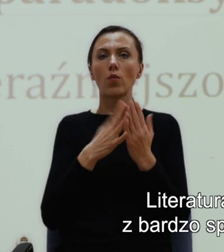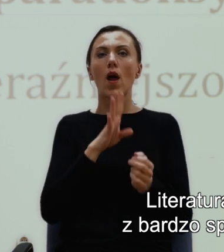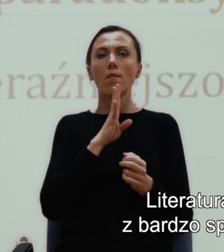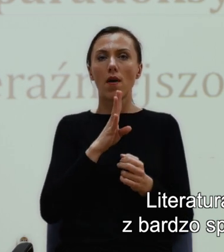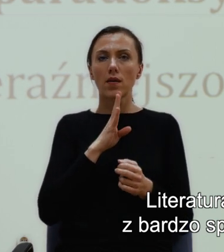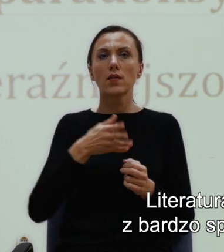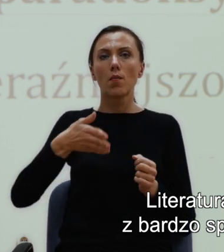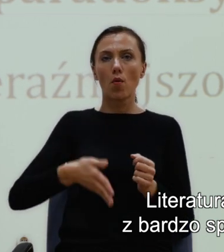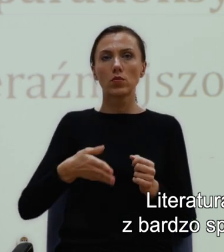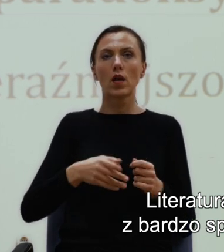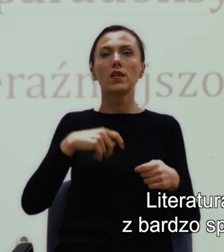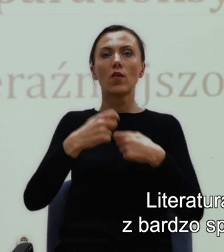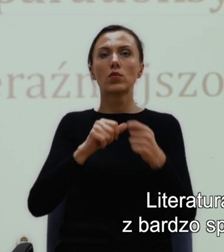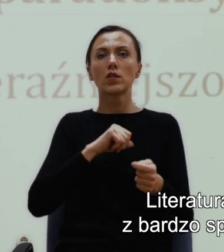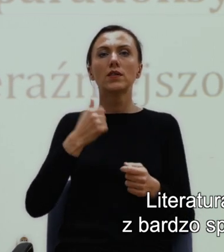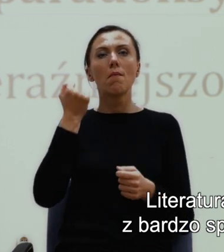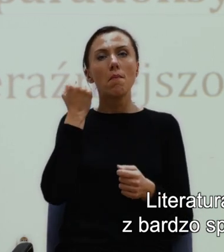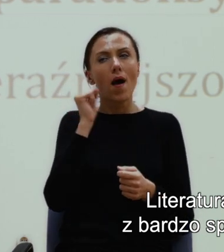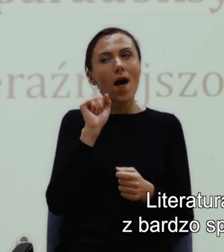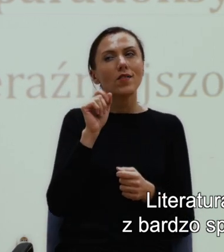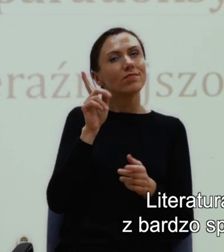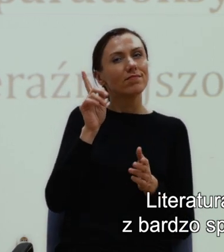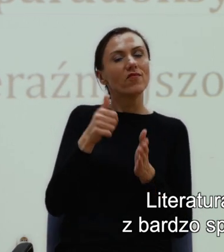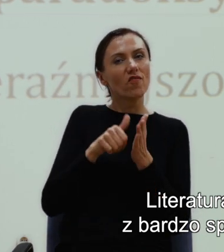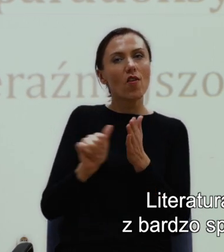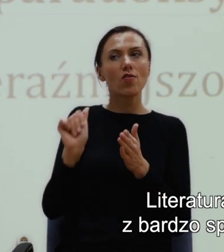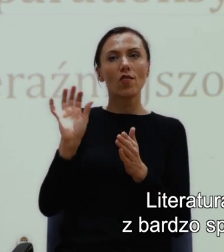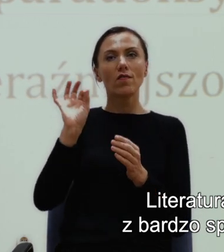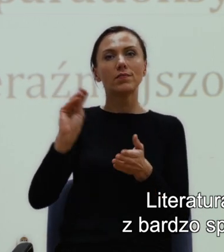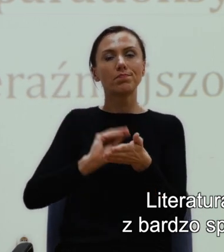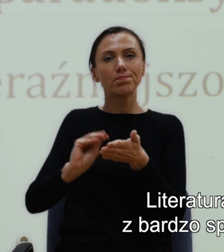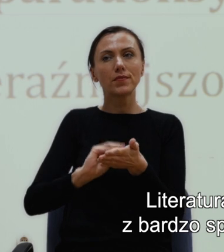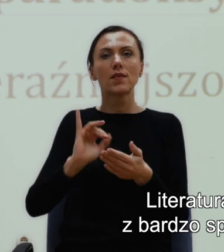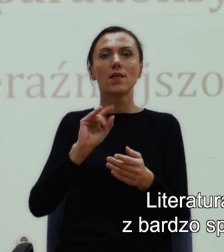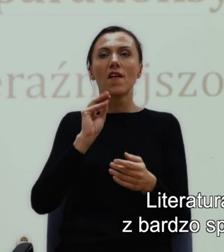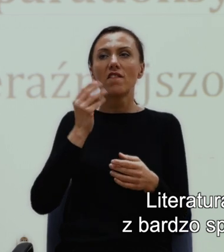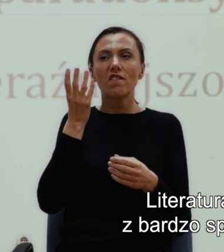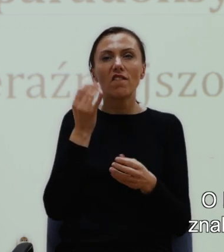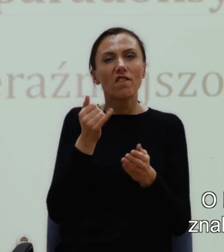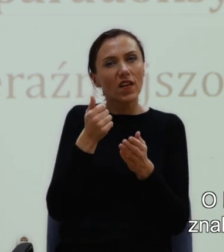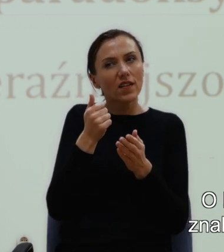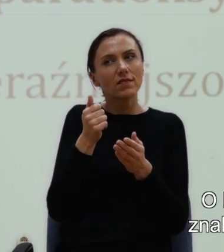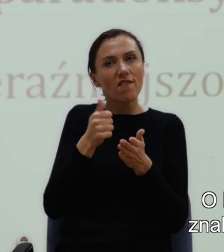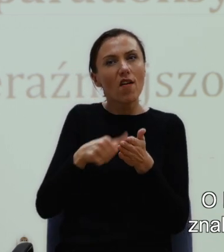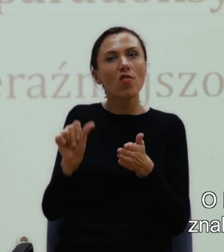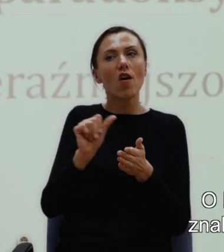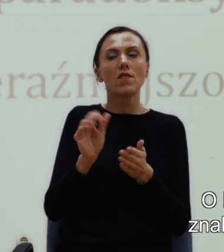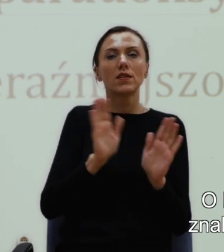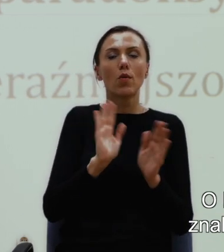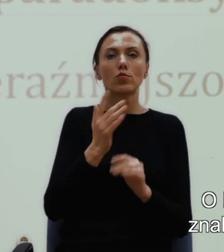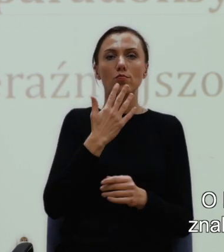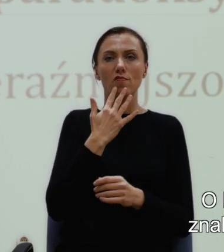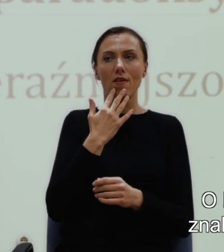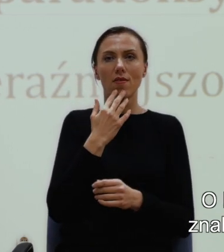południa wiąże się z bardzo specyficznym użyciem idiomatyki i języka. O południowcach mówi się, że